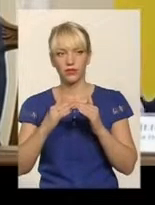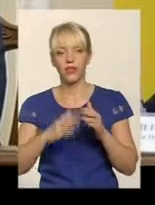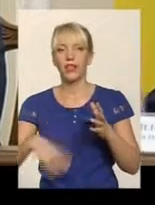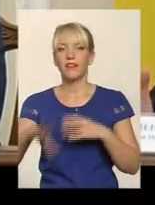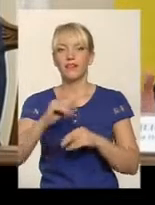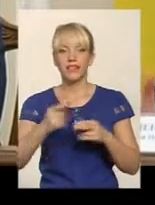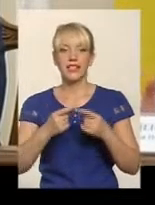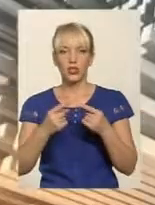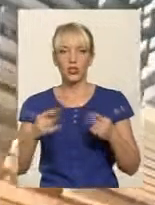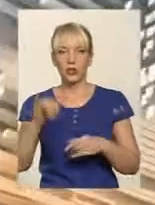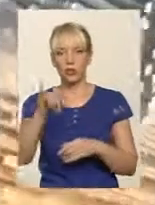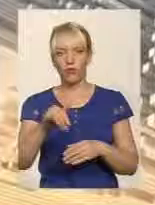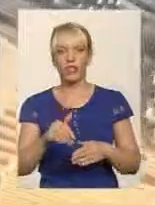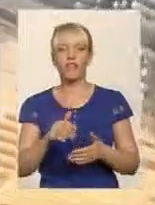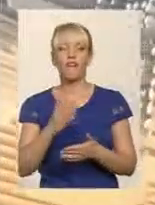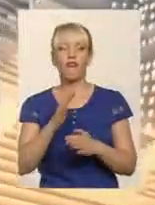Всі інструменти у вас в руках.